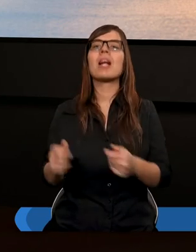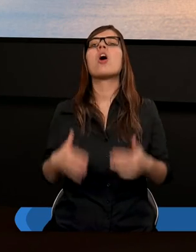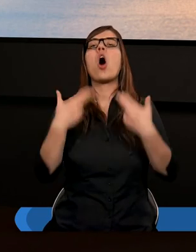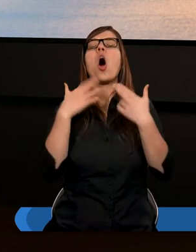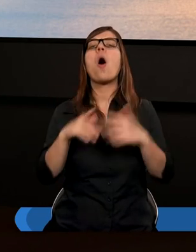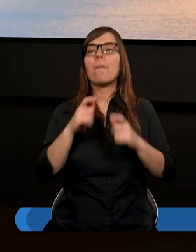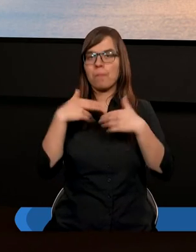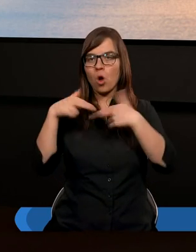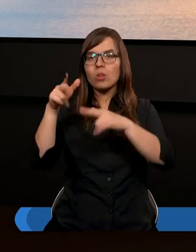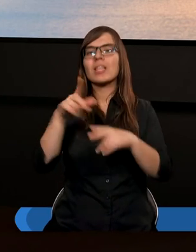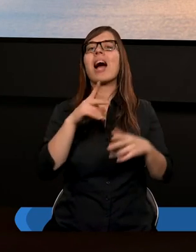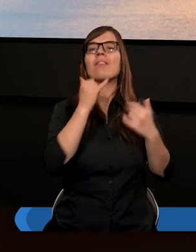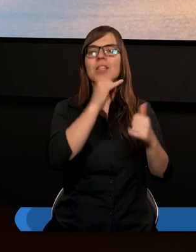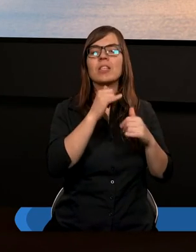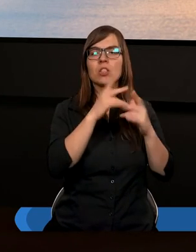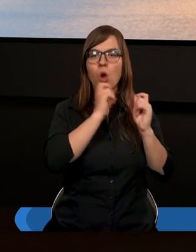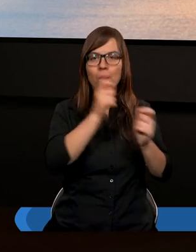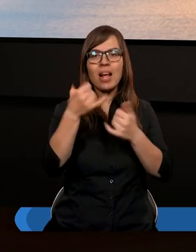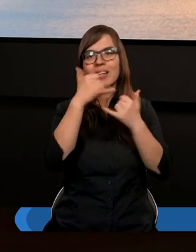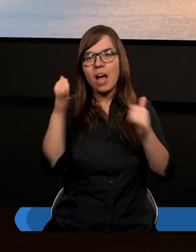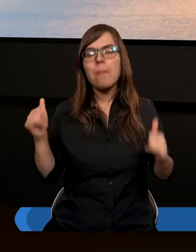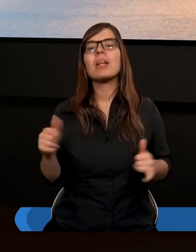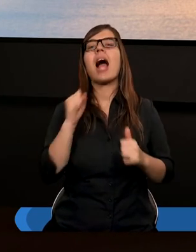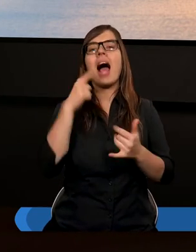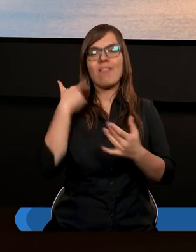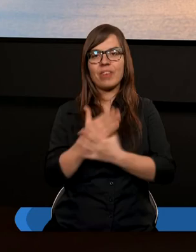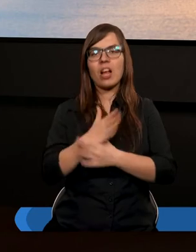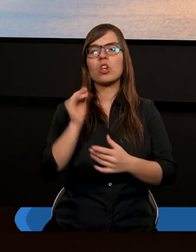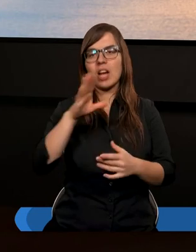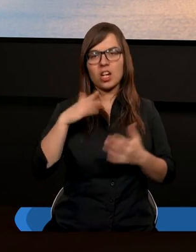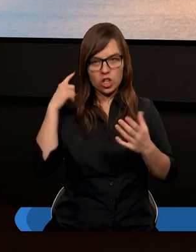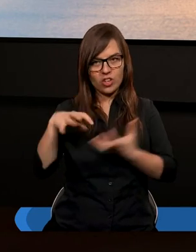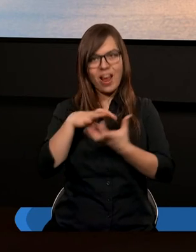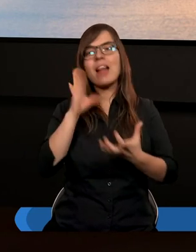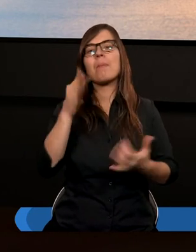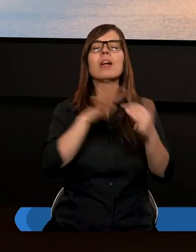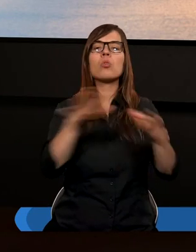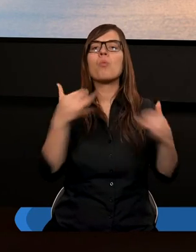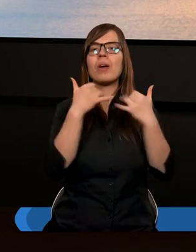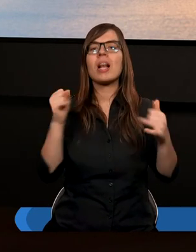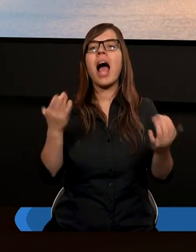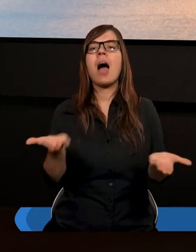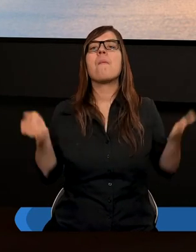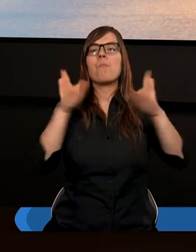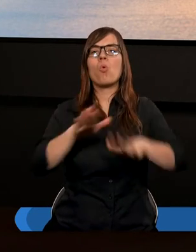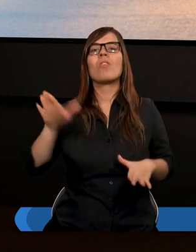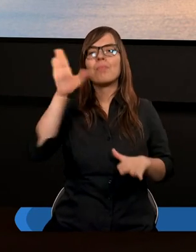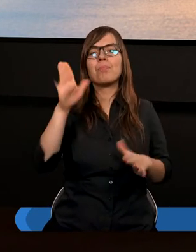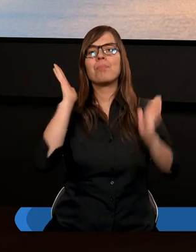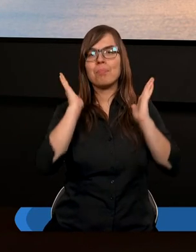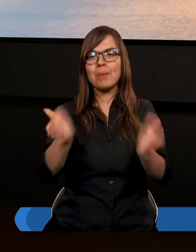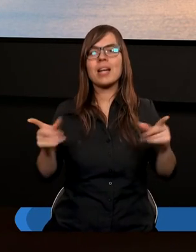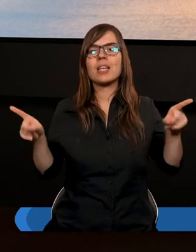obdarzajmy innych a wierzę że świat będzie zupełnie inny a błogosławieństwo Boże